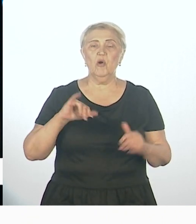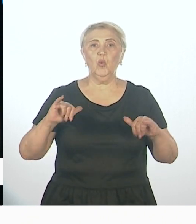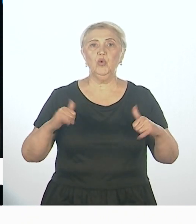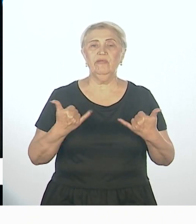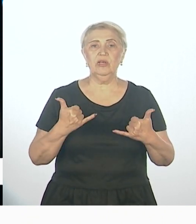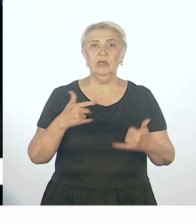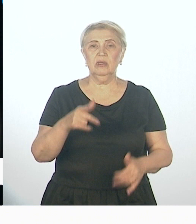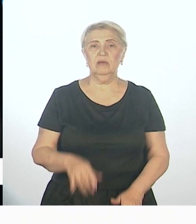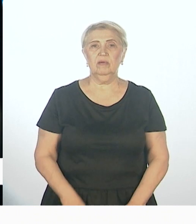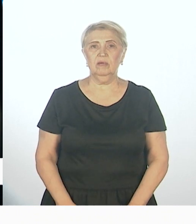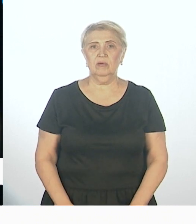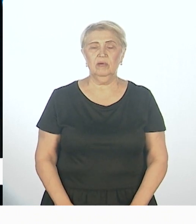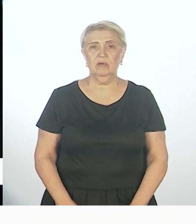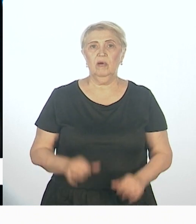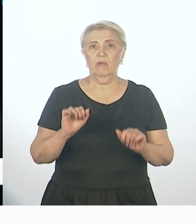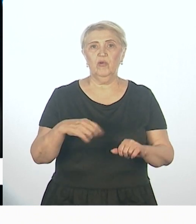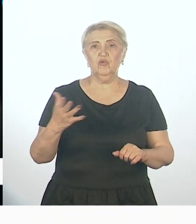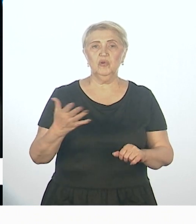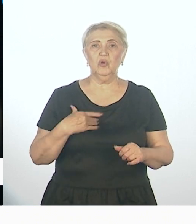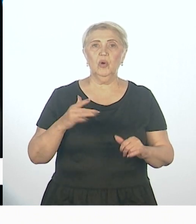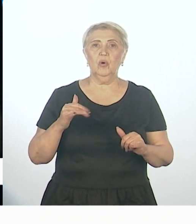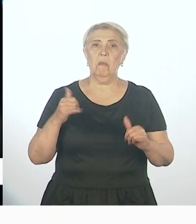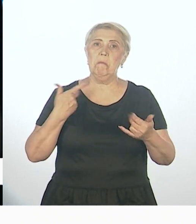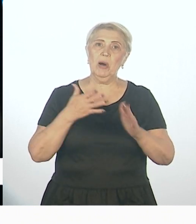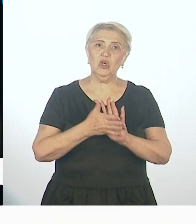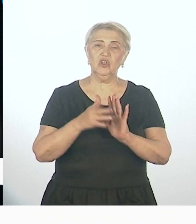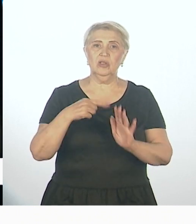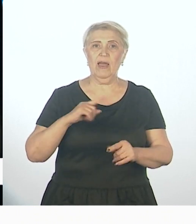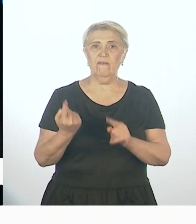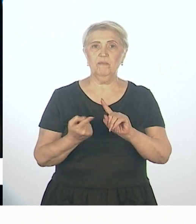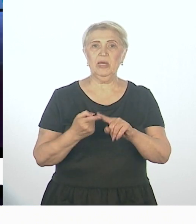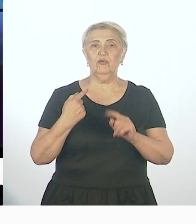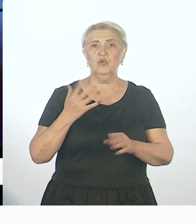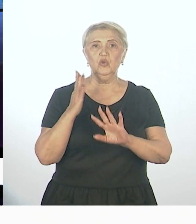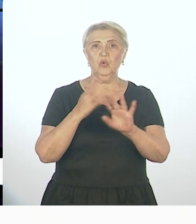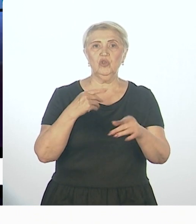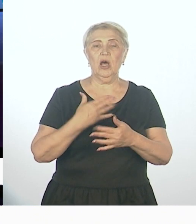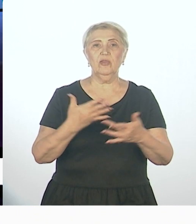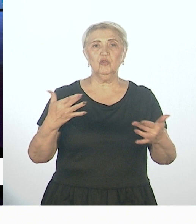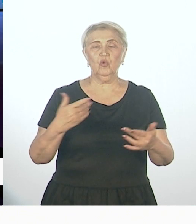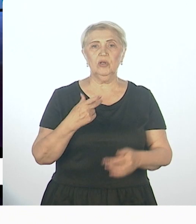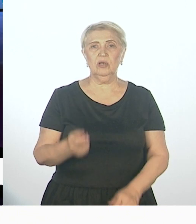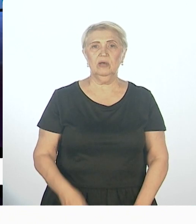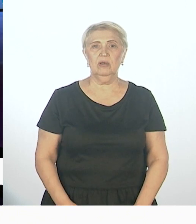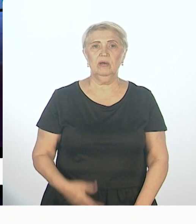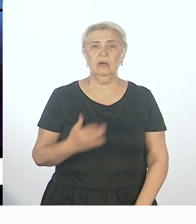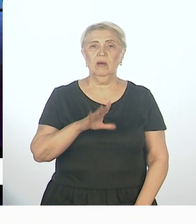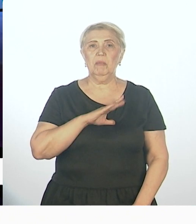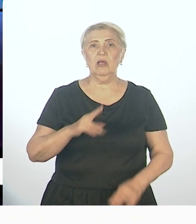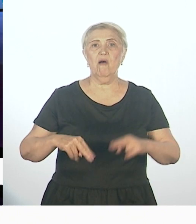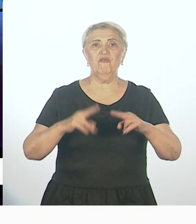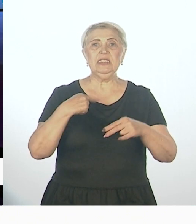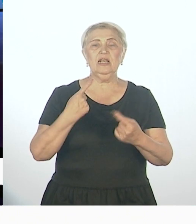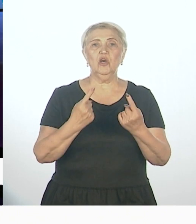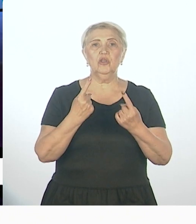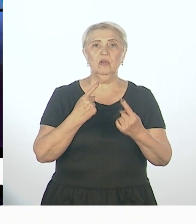я бы сказал так, ну, возможно, поражены. В первую очередь, в первую очередь, они отмечают, насколько выстроен диалог